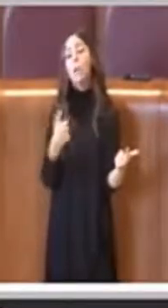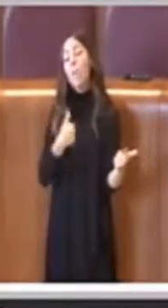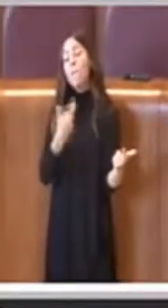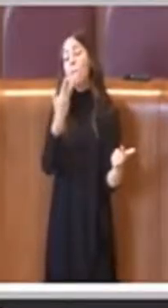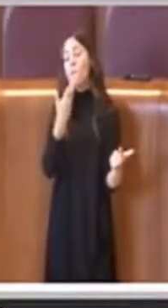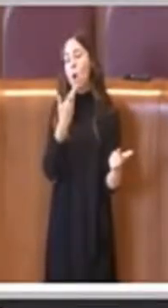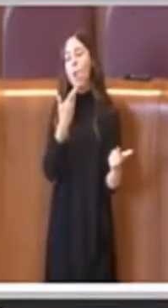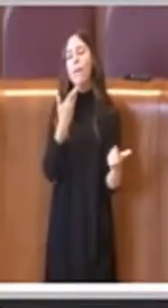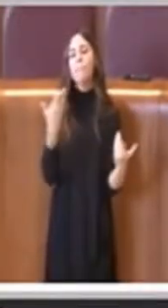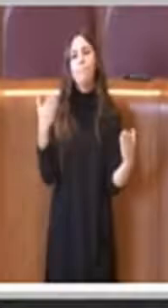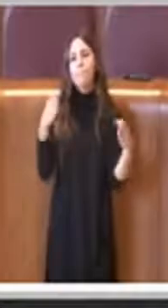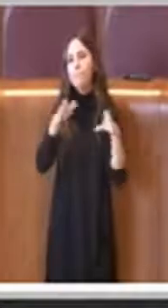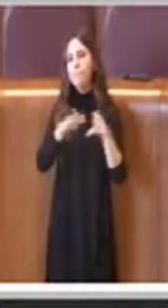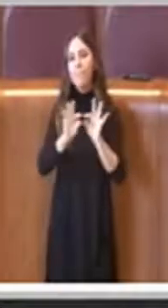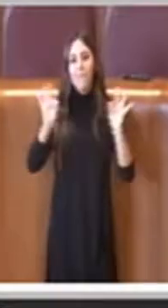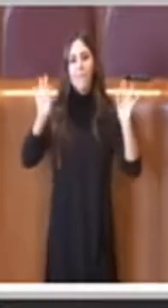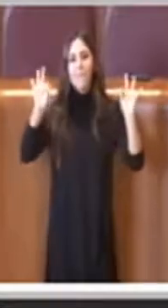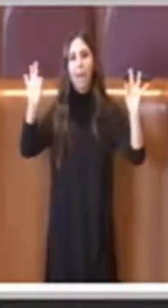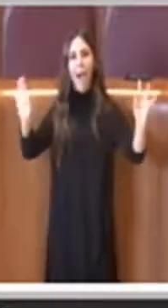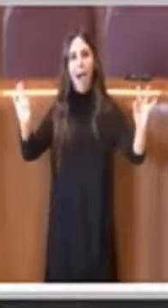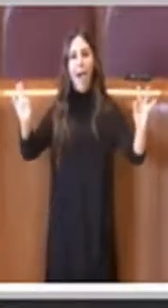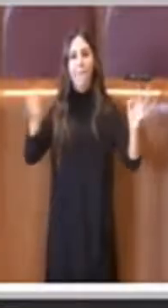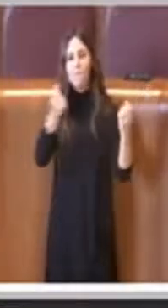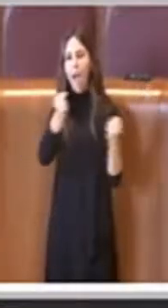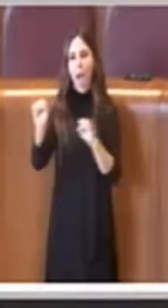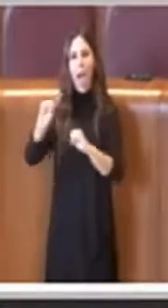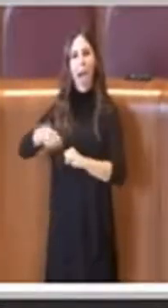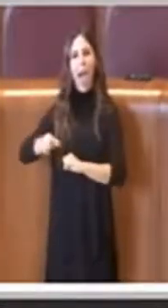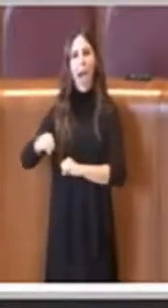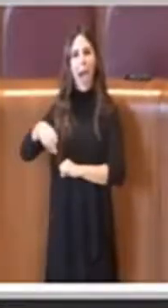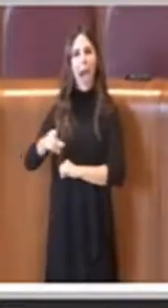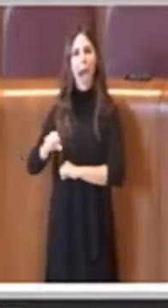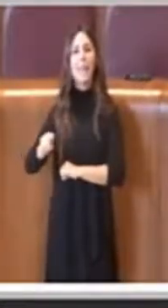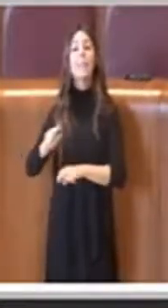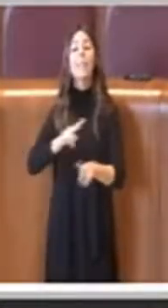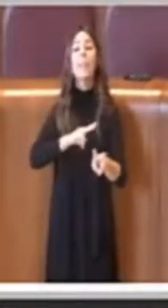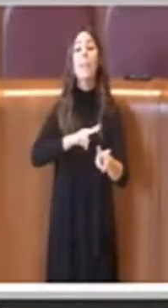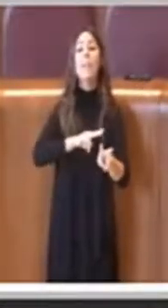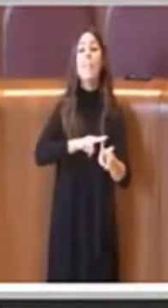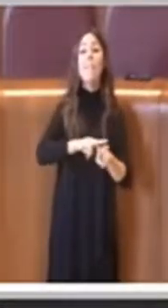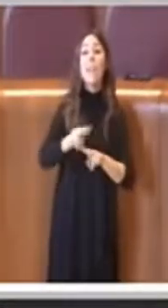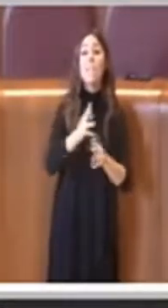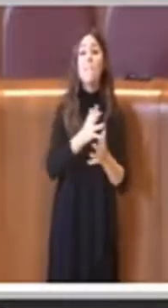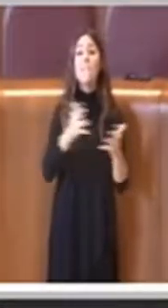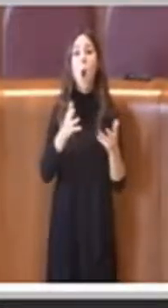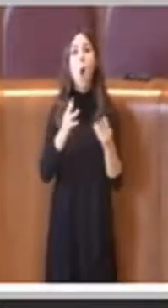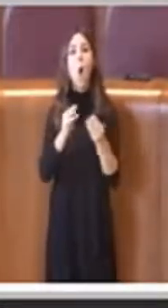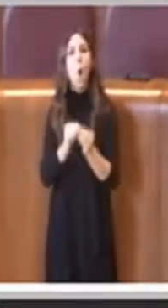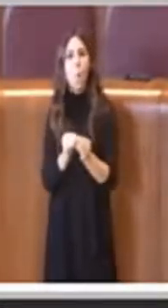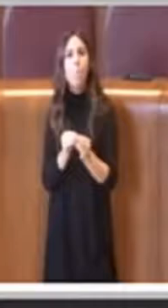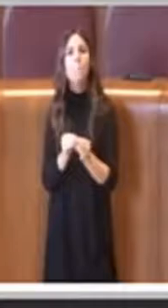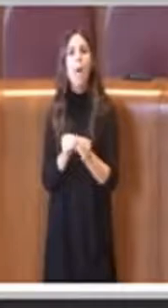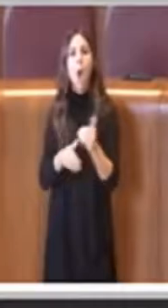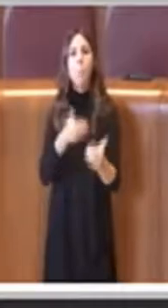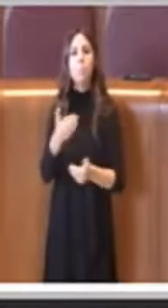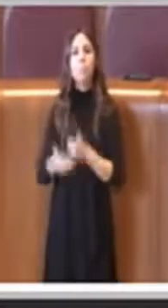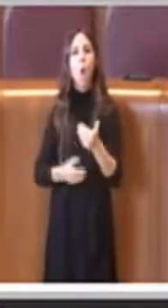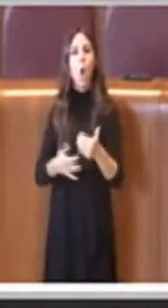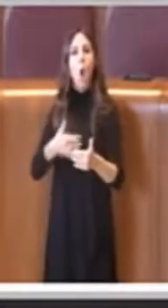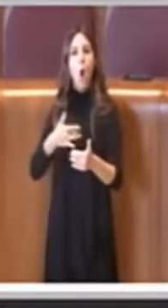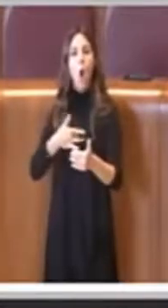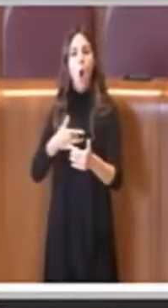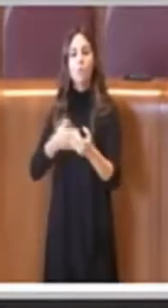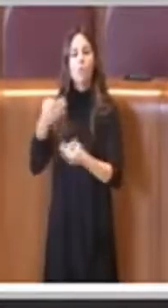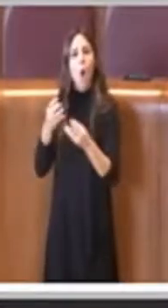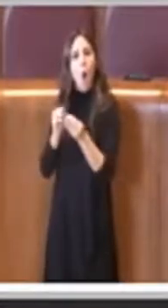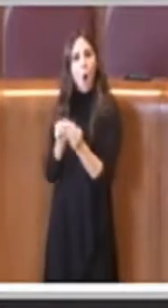di Gandhi, Presidente se me lo concede, la grandezza di una nazione e il suo progresso morale si possono giudicare dal modo